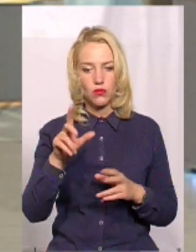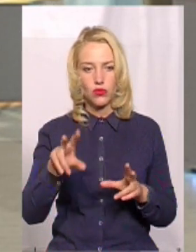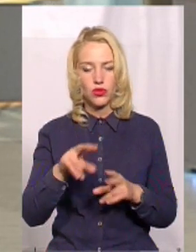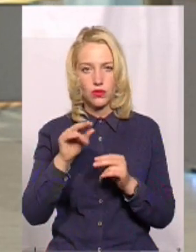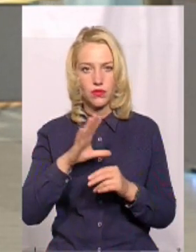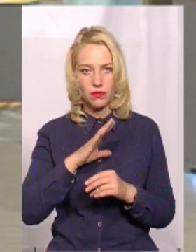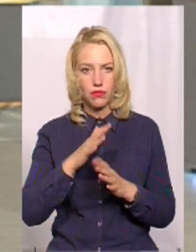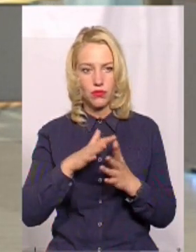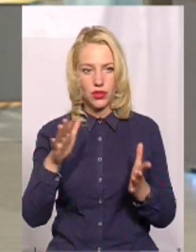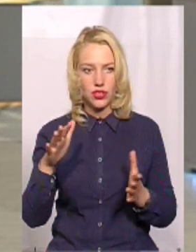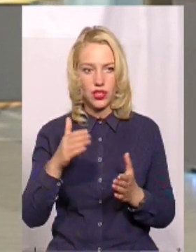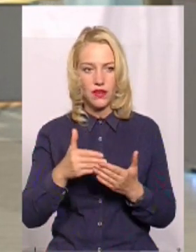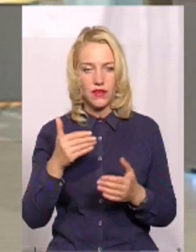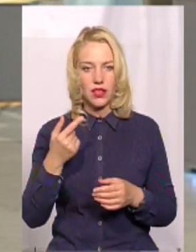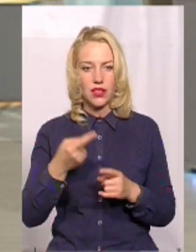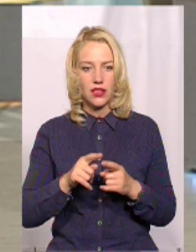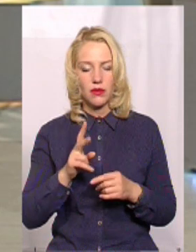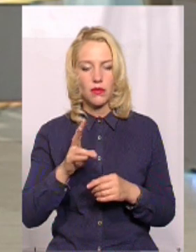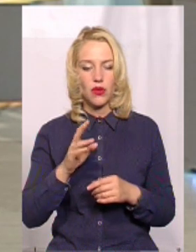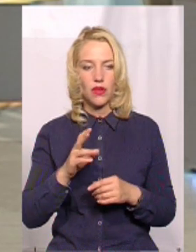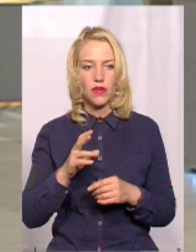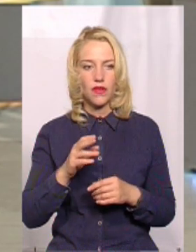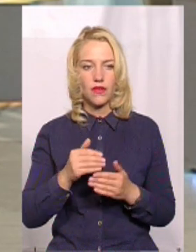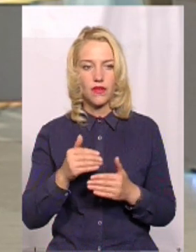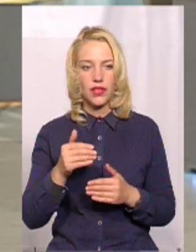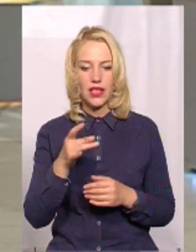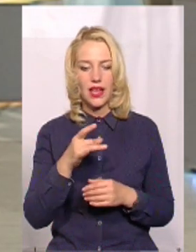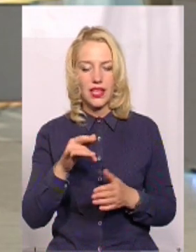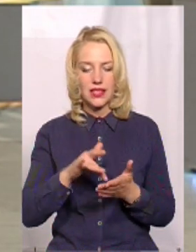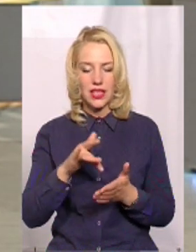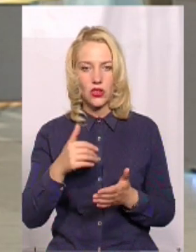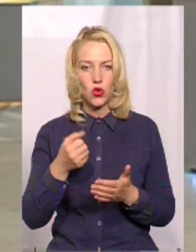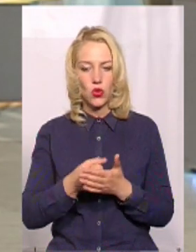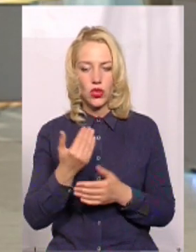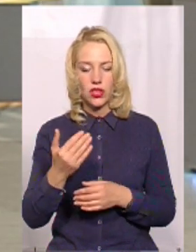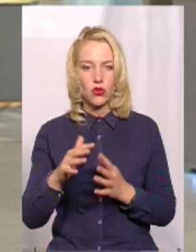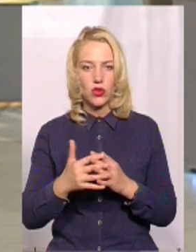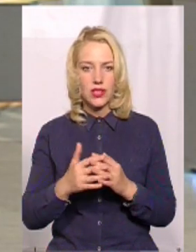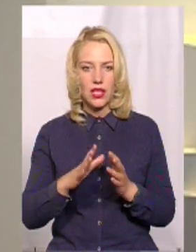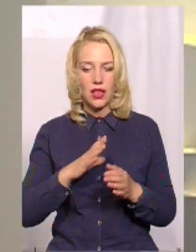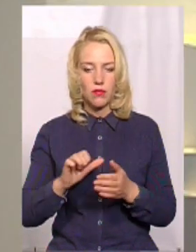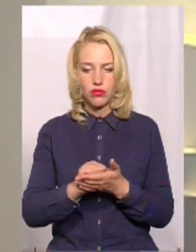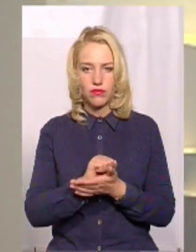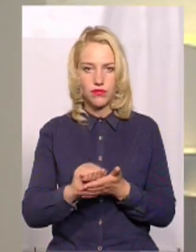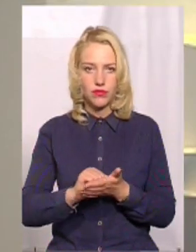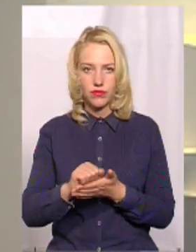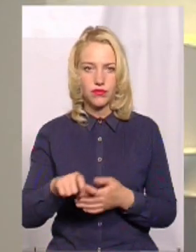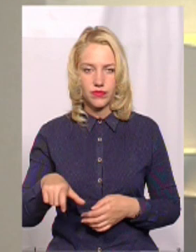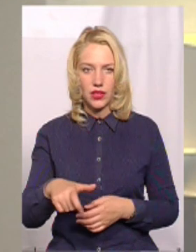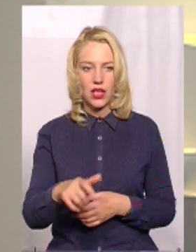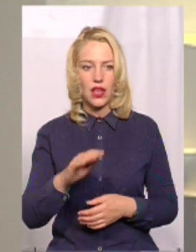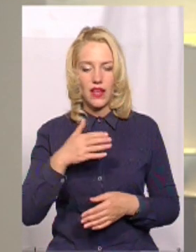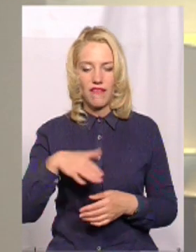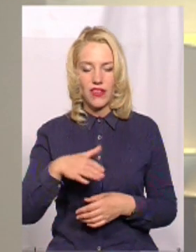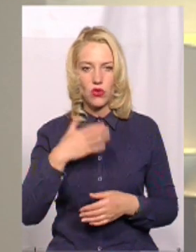більше від тих, про кого ми сьогодні говорили. Від райцентру до їхнього села проклали асфальт і відео відремонтованої дороги у себе